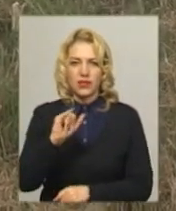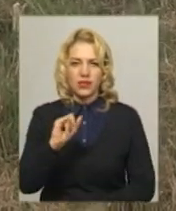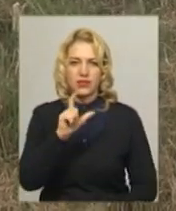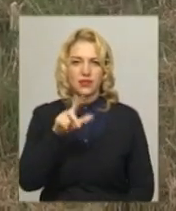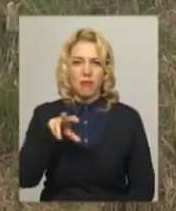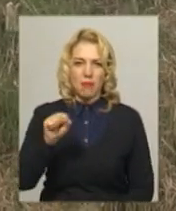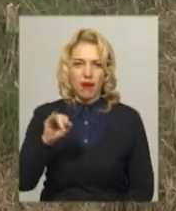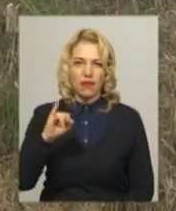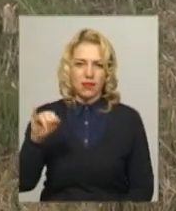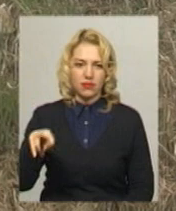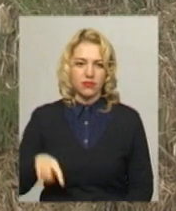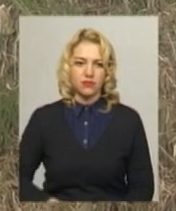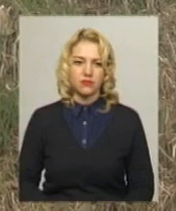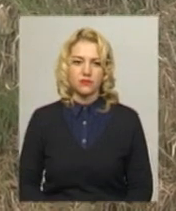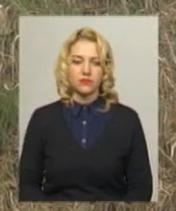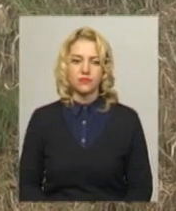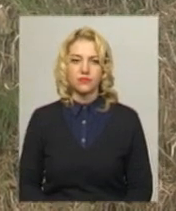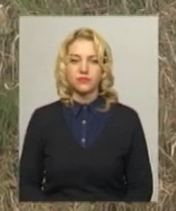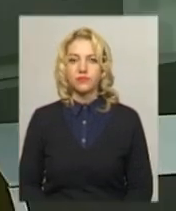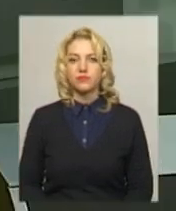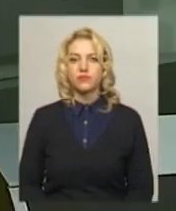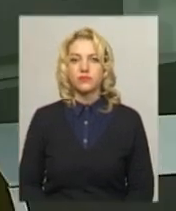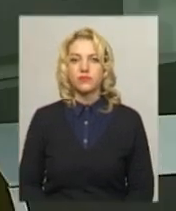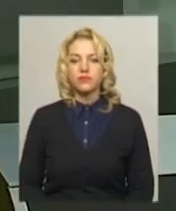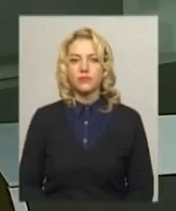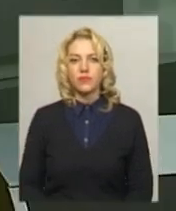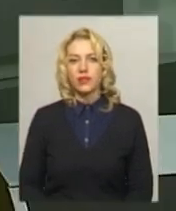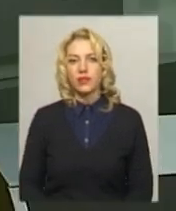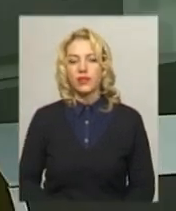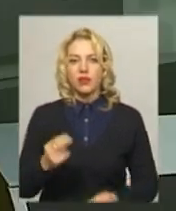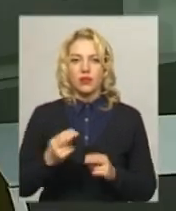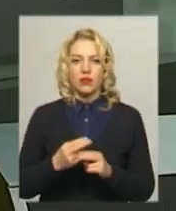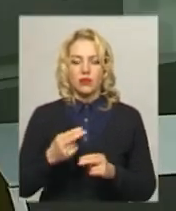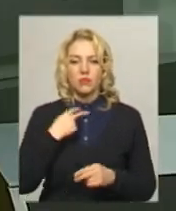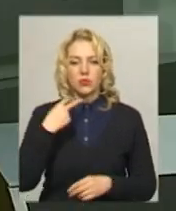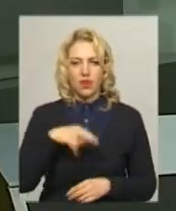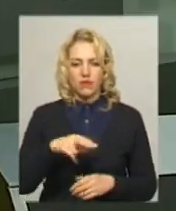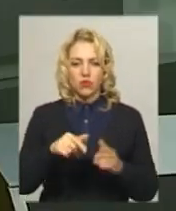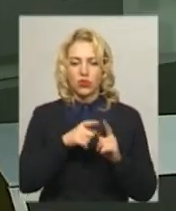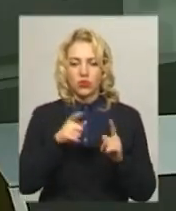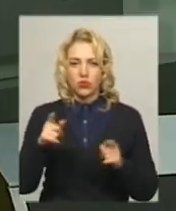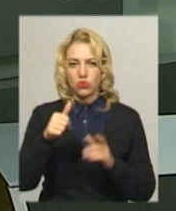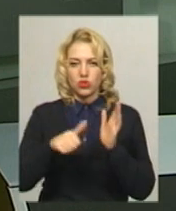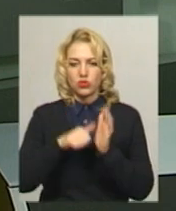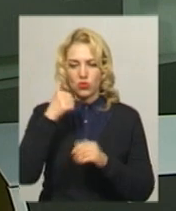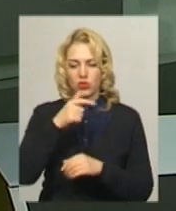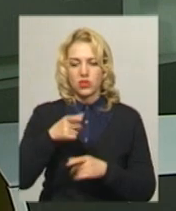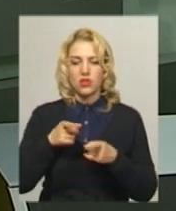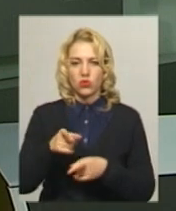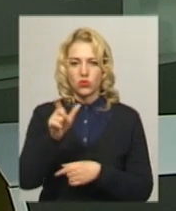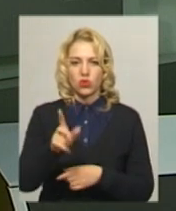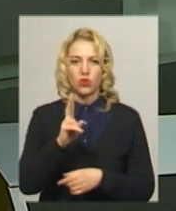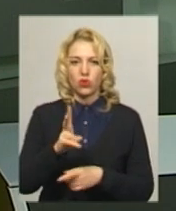Боровець, Віктор Кривий. Новини Подільноцентр. Позбавлення волі строком до шести років загрожує особі, яка вчора